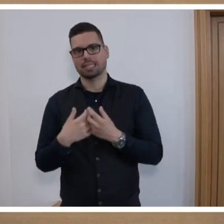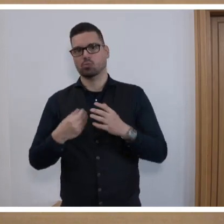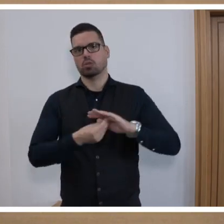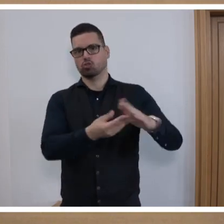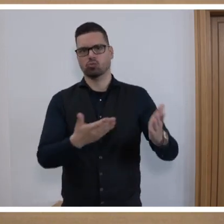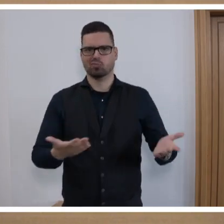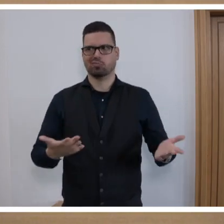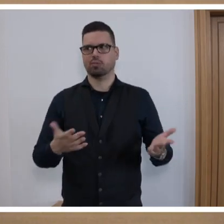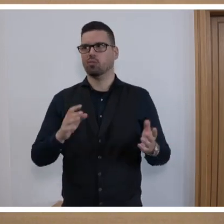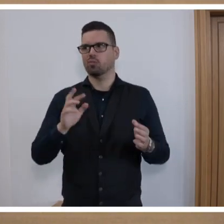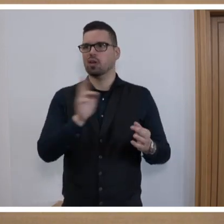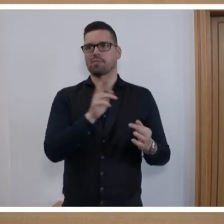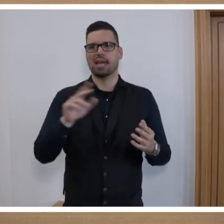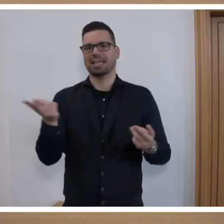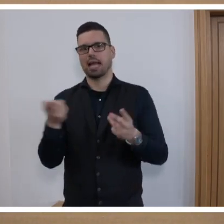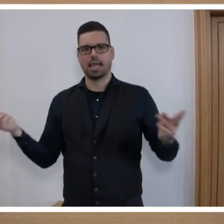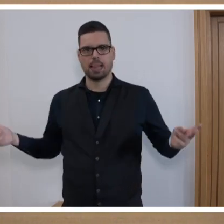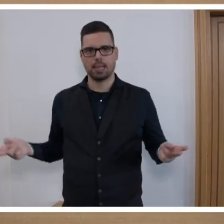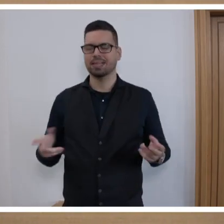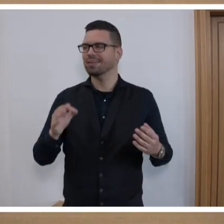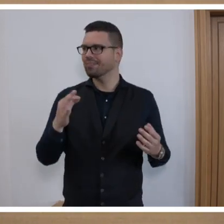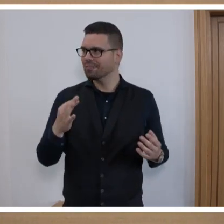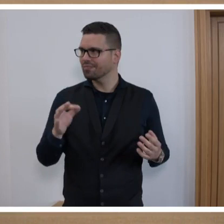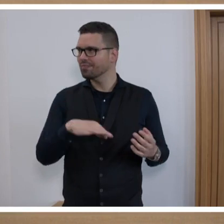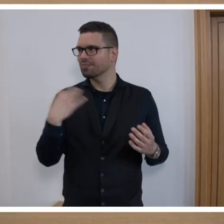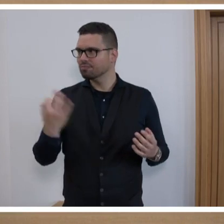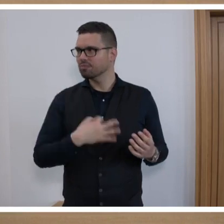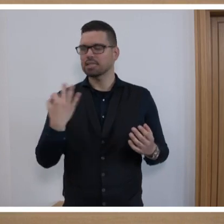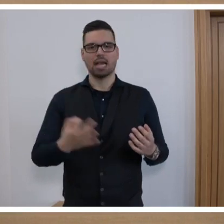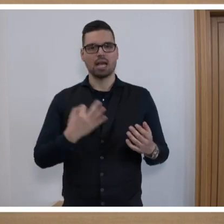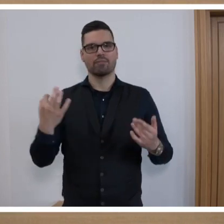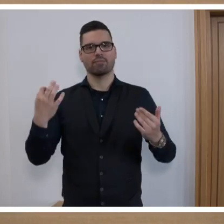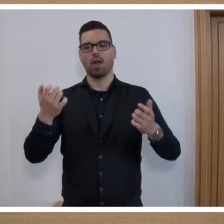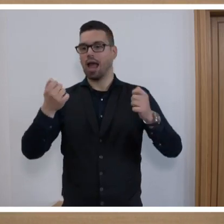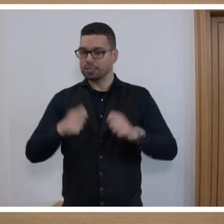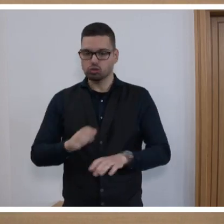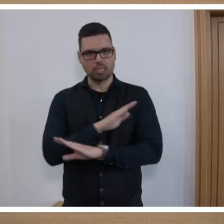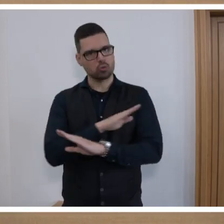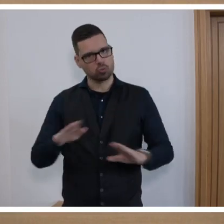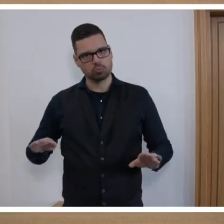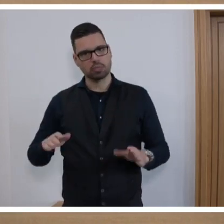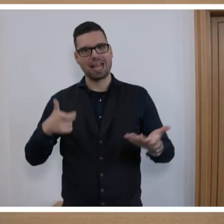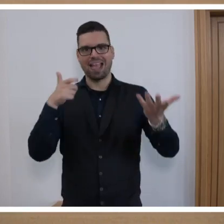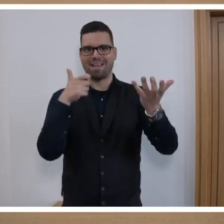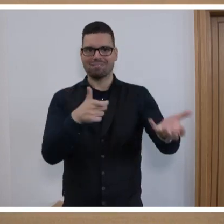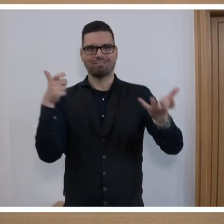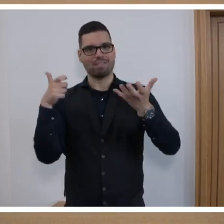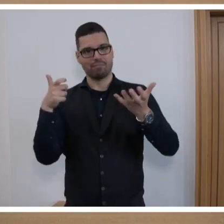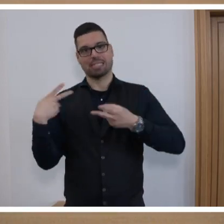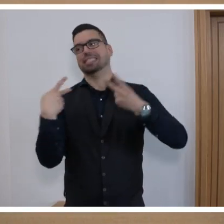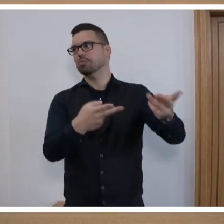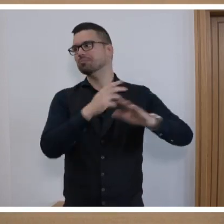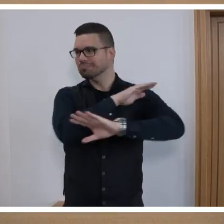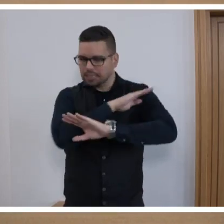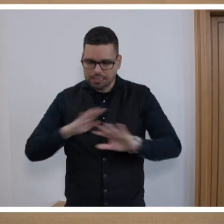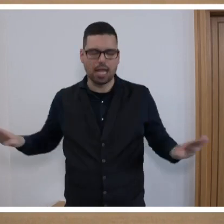Für wen auch immer. Wir sind für absolute Einstellung sämtlicher Waffenlieferungen und wir sind